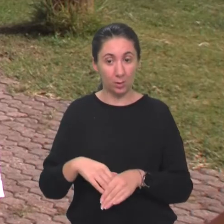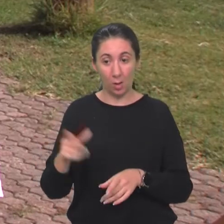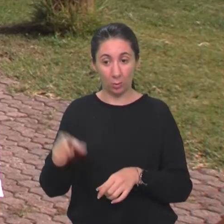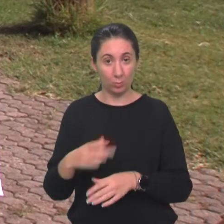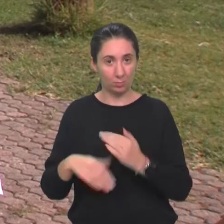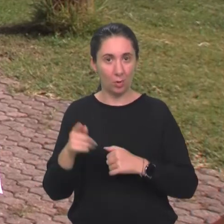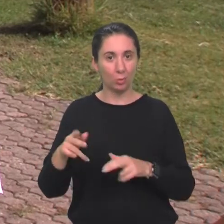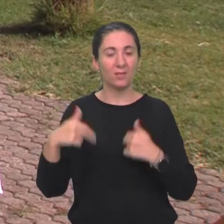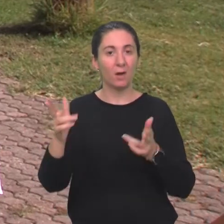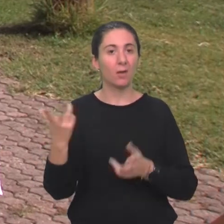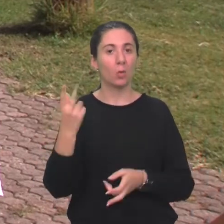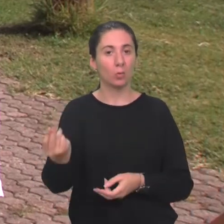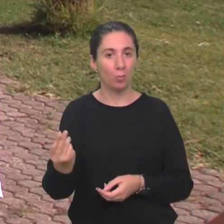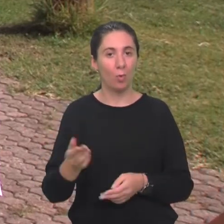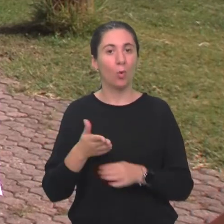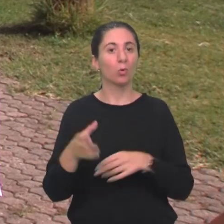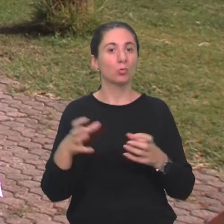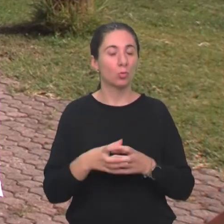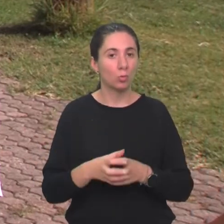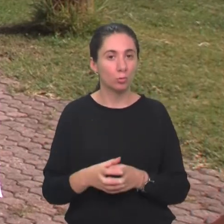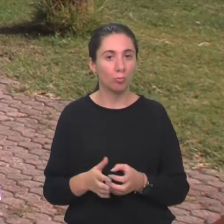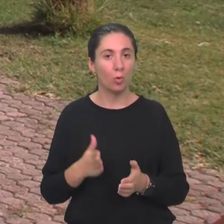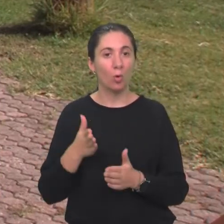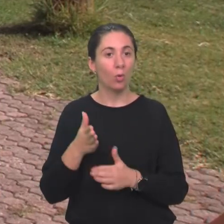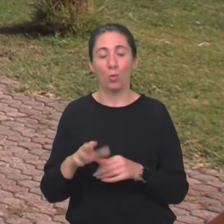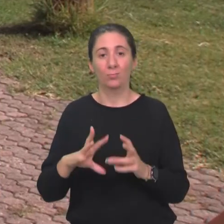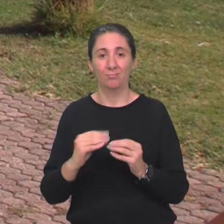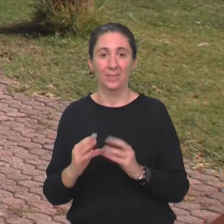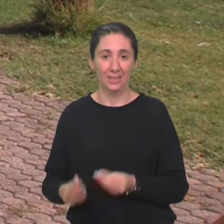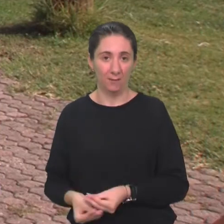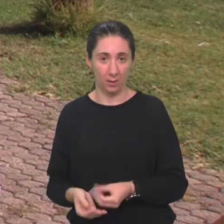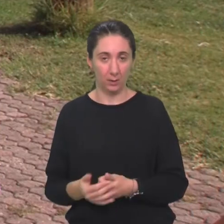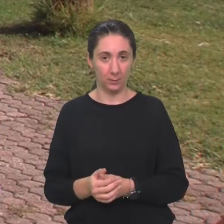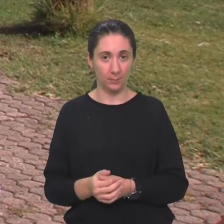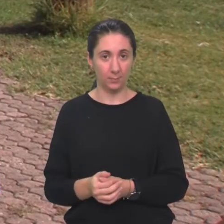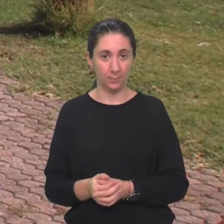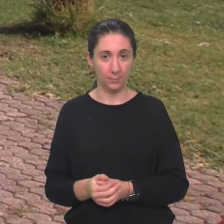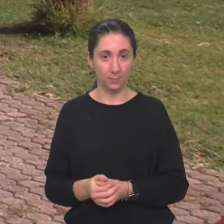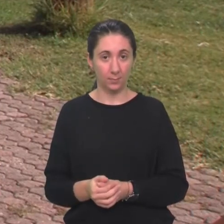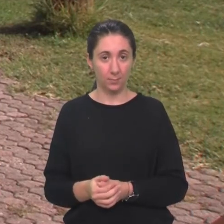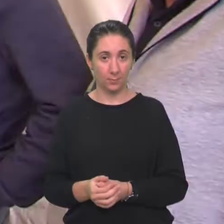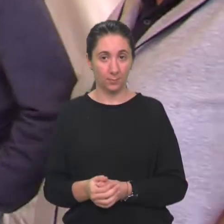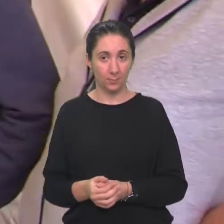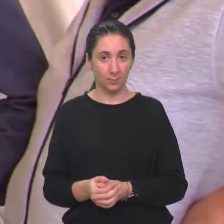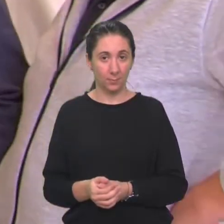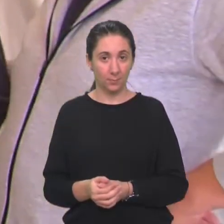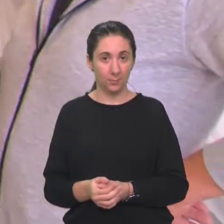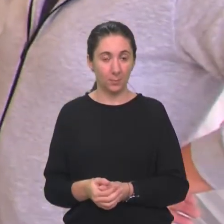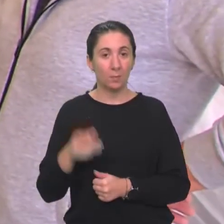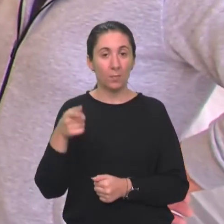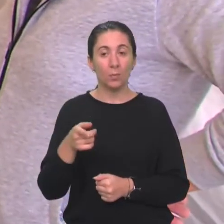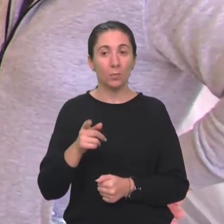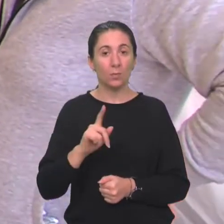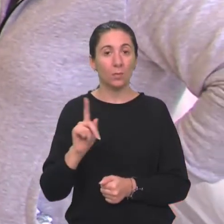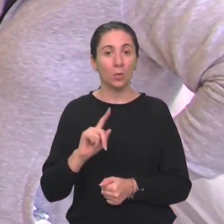trostruko vraća zapravo i kroz društvo i kroz sve, jer, znači, nije to